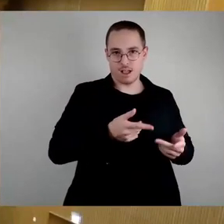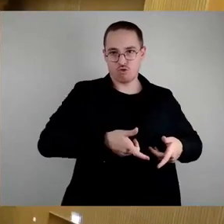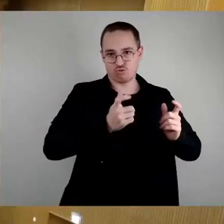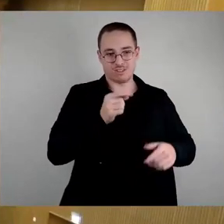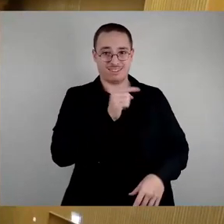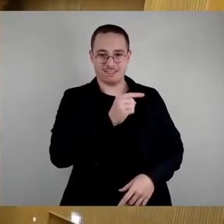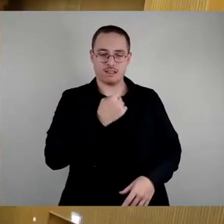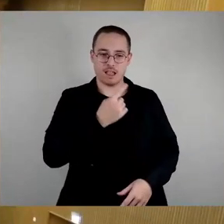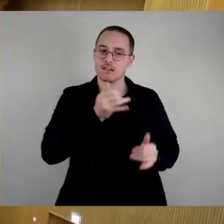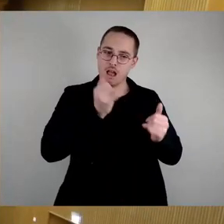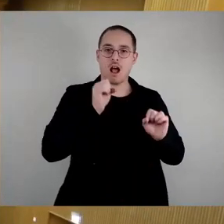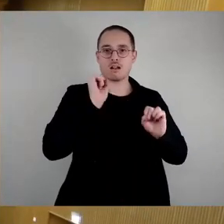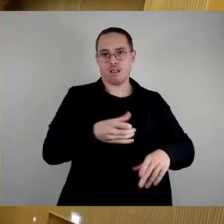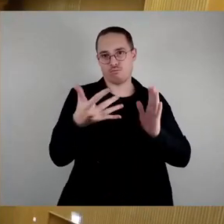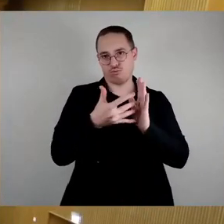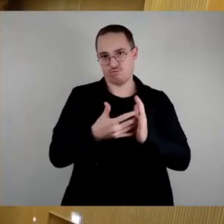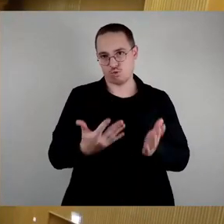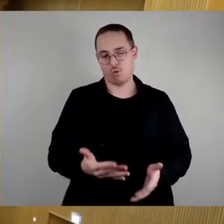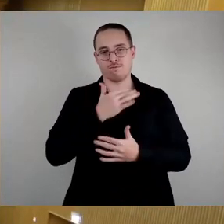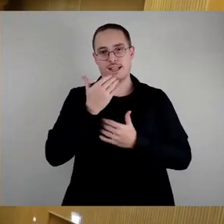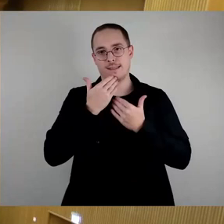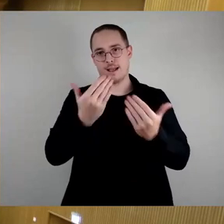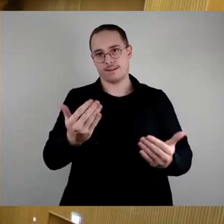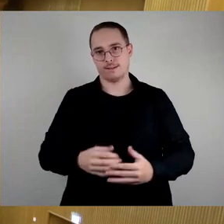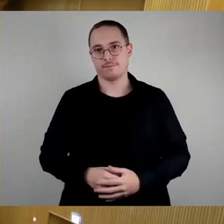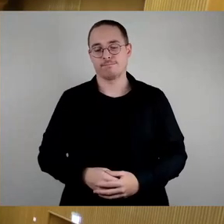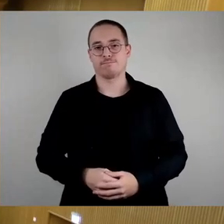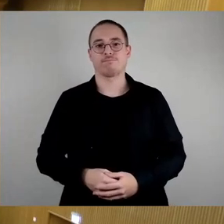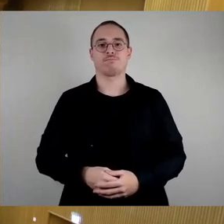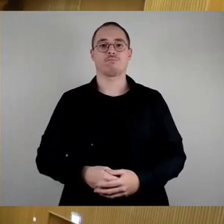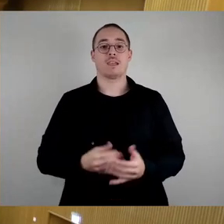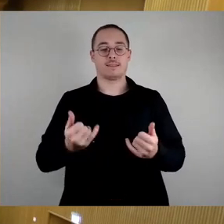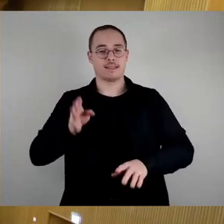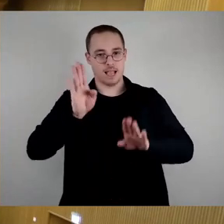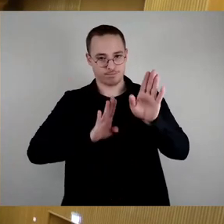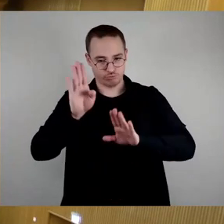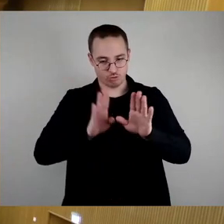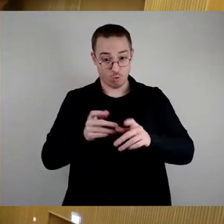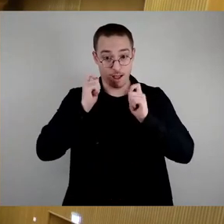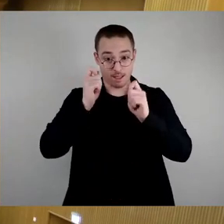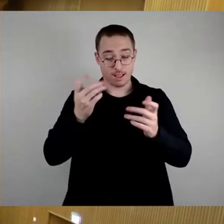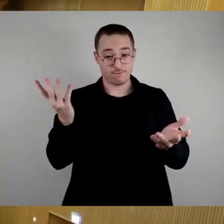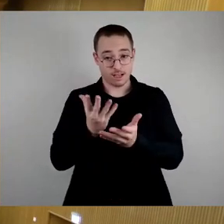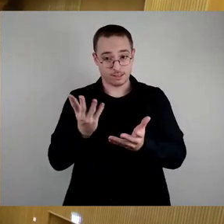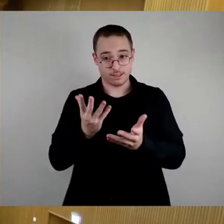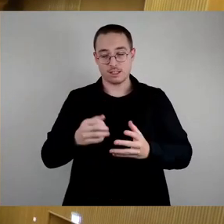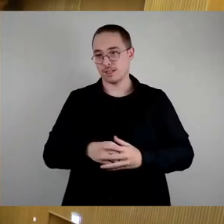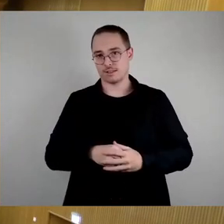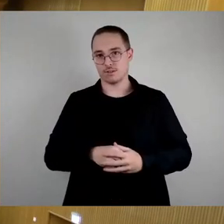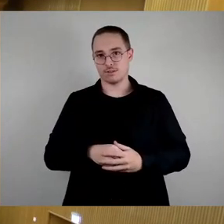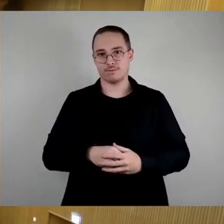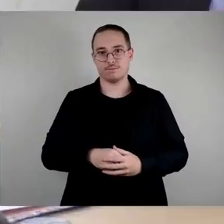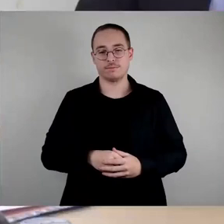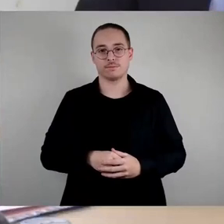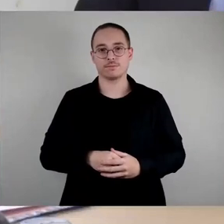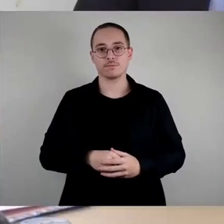Applaus So, damit kämen wir jetzt zur Abstimmung. Beantragt worden ist, den Ausschussbericht